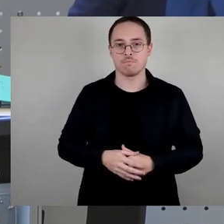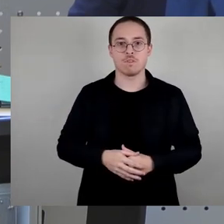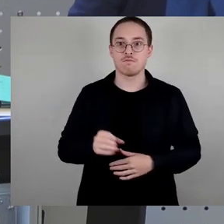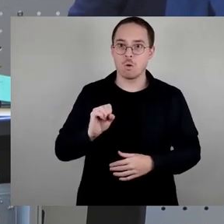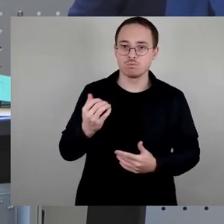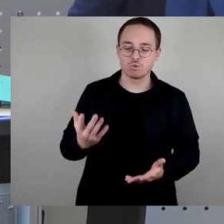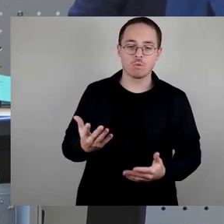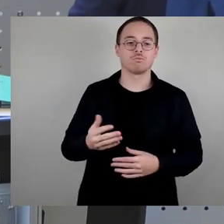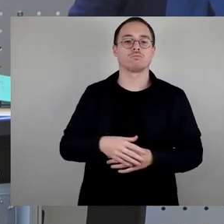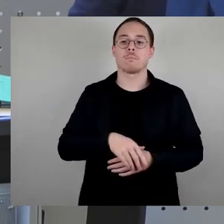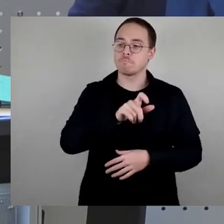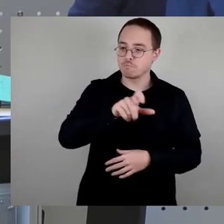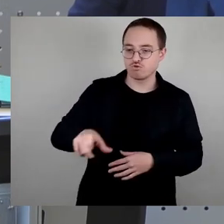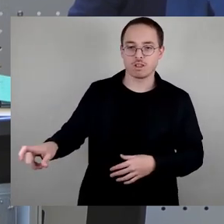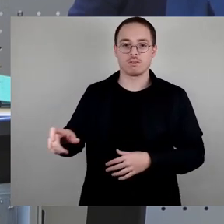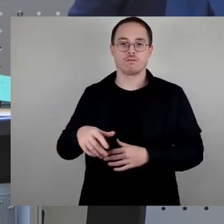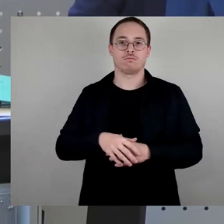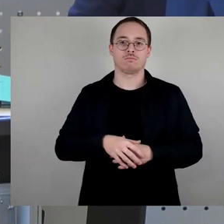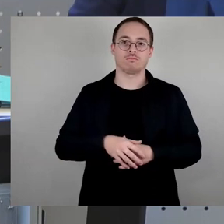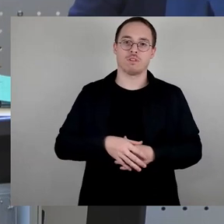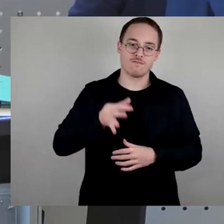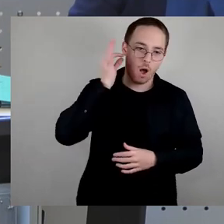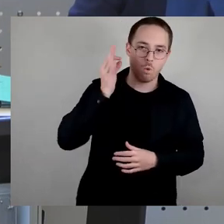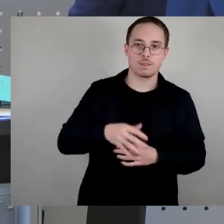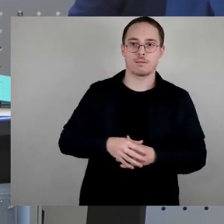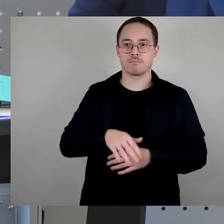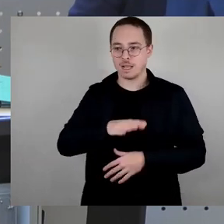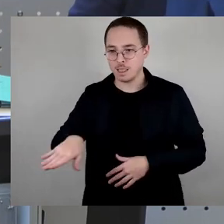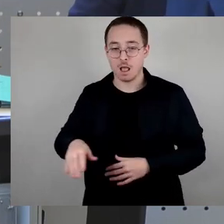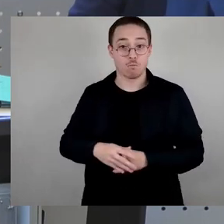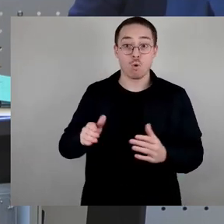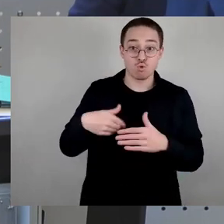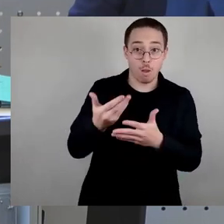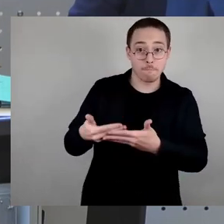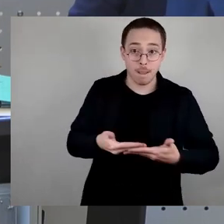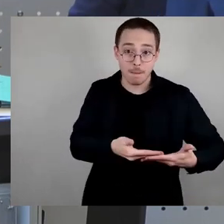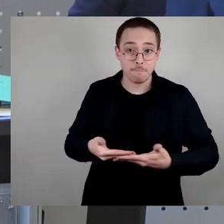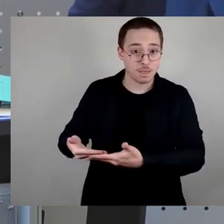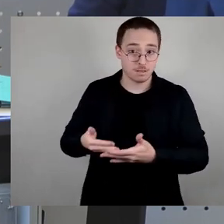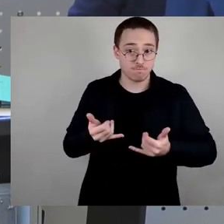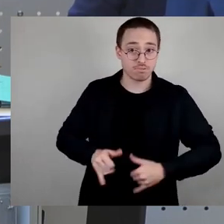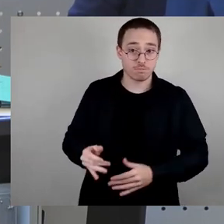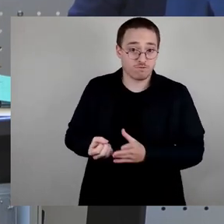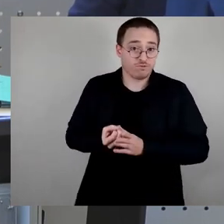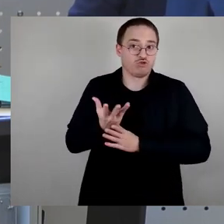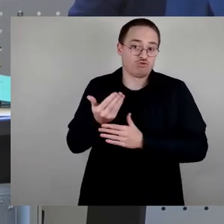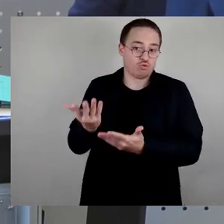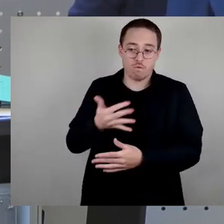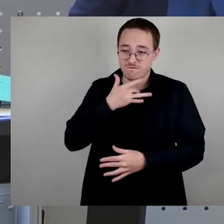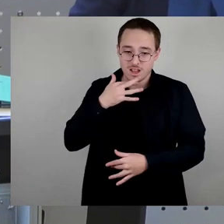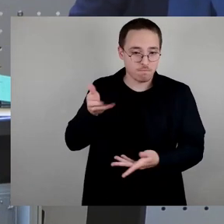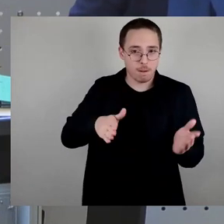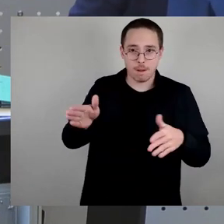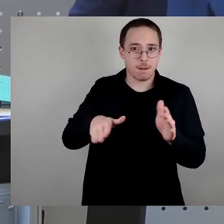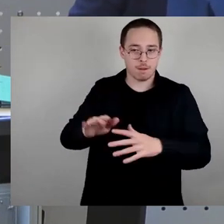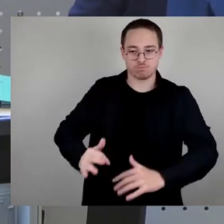und auch Neugeborene in diesen Tagen getötet wurden. Auch heute, noch 80 Jahre später, leben